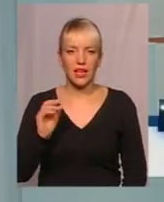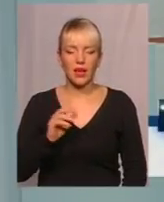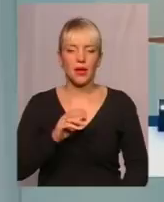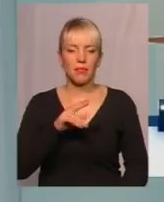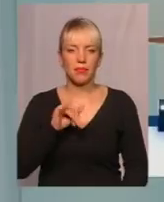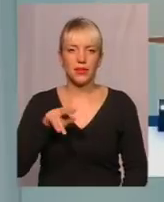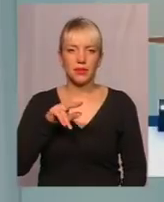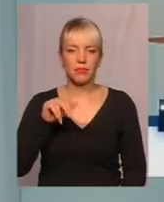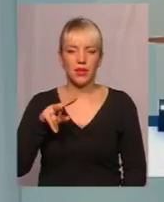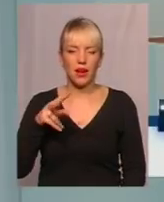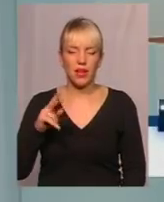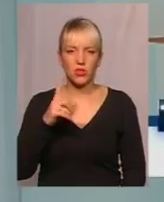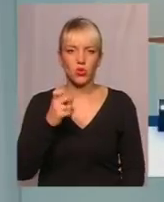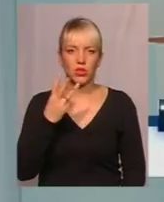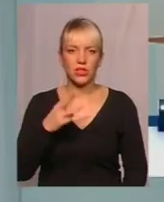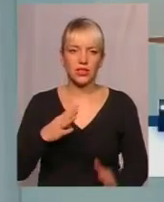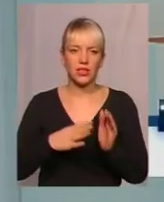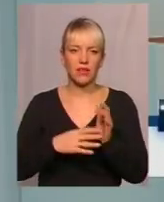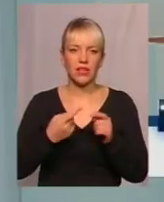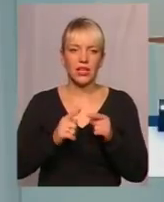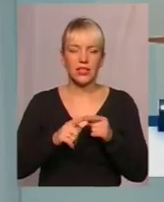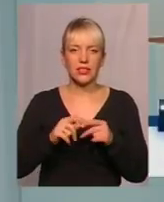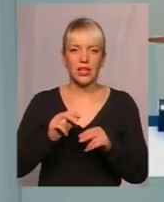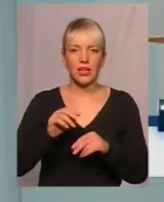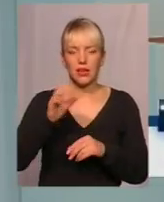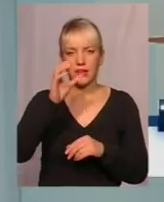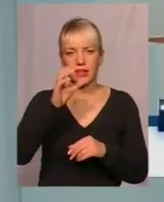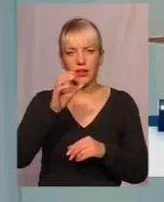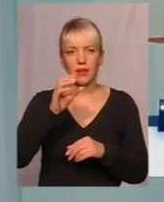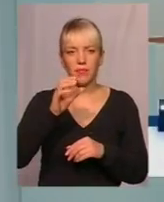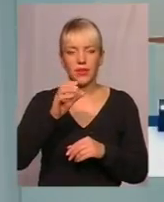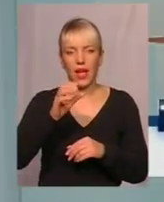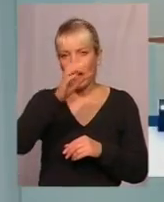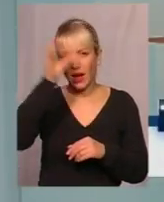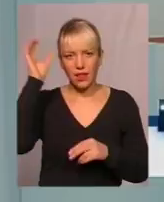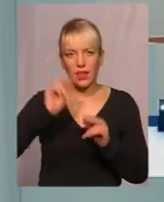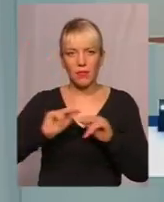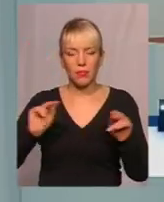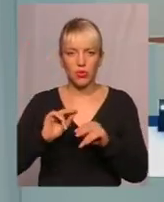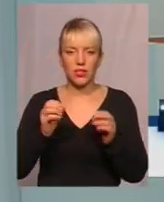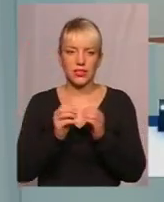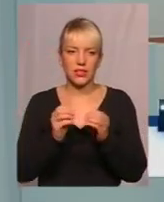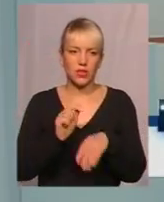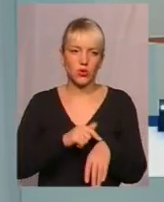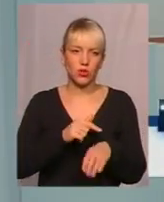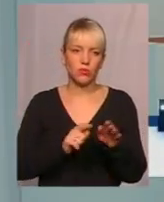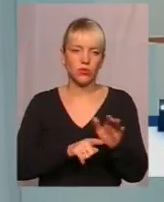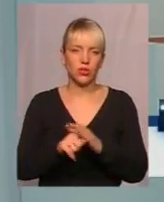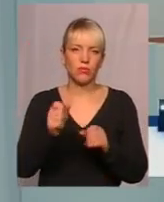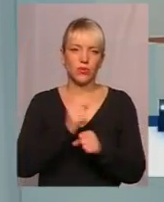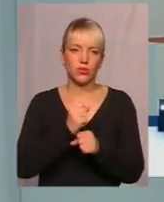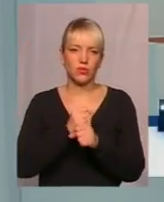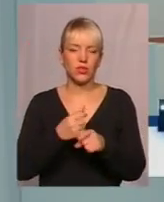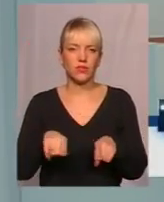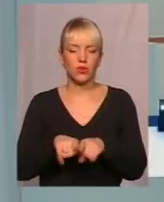база гуманітарно-педагогічної академії і з 10-ї години ми вже починаємо працювати в